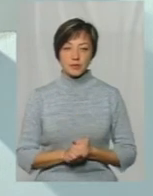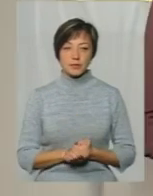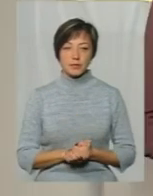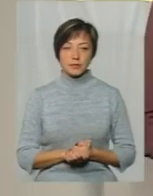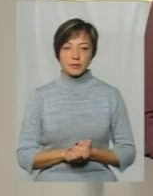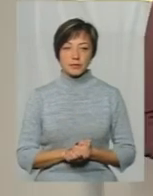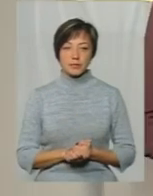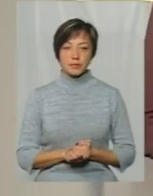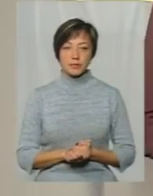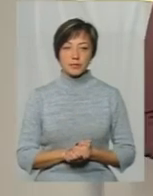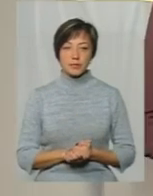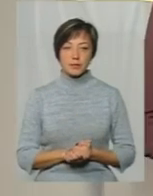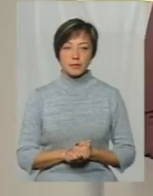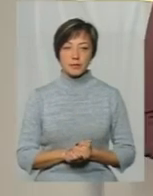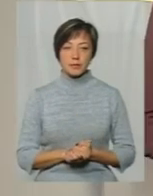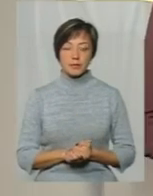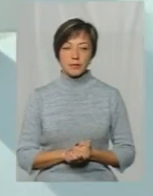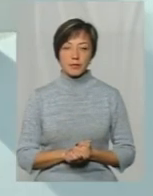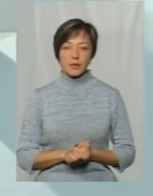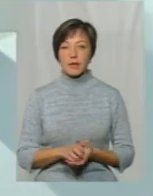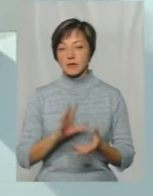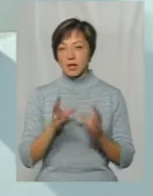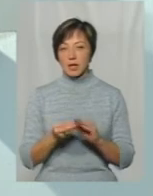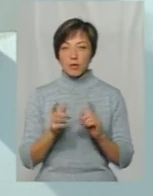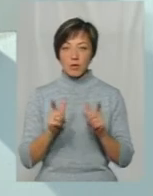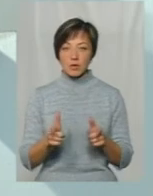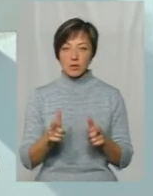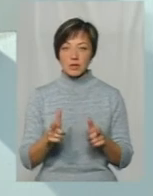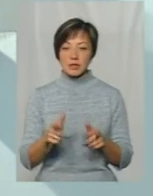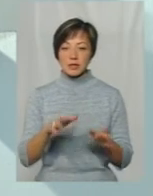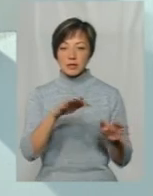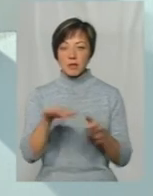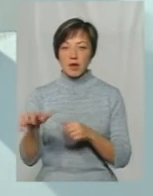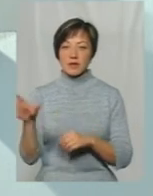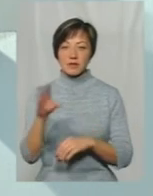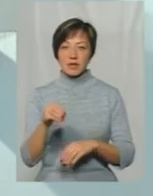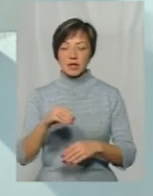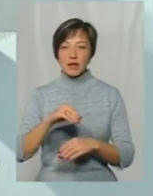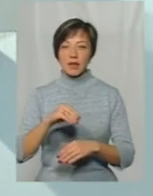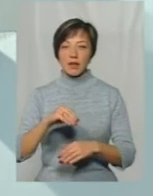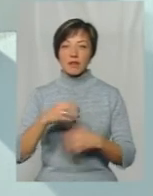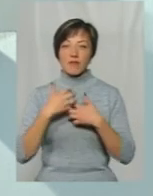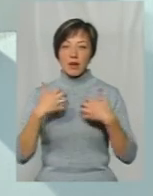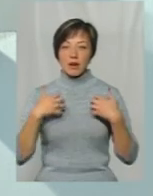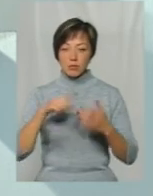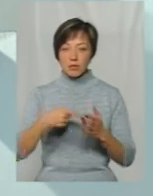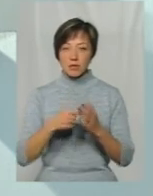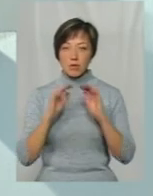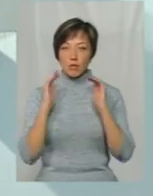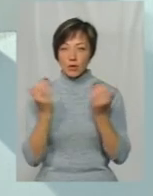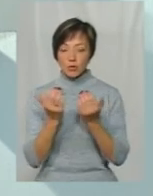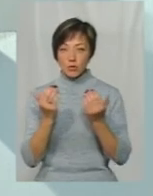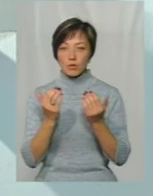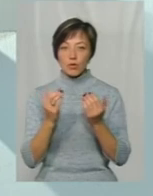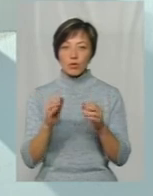Тому що, взагалі, погодьтеся забрати зараз усіх тварин з міста у притулок Ну, для того, щоб